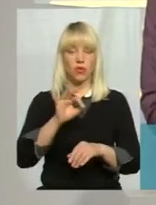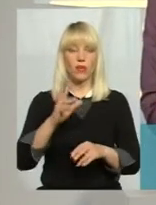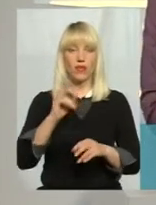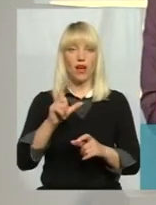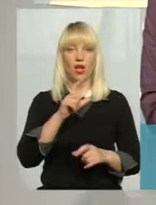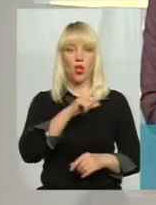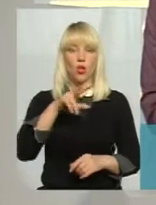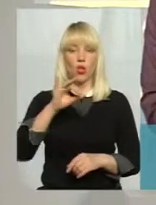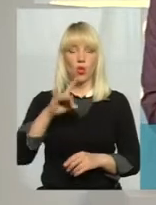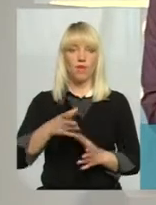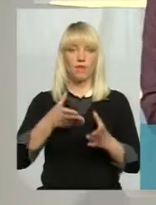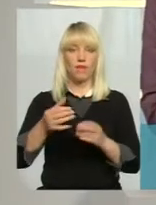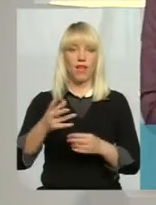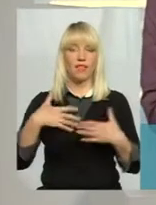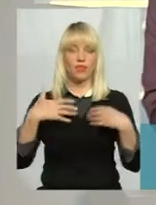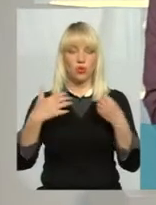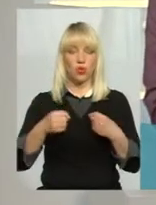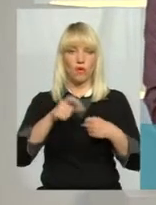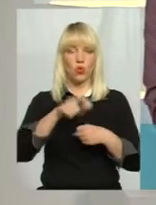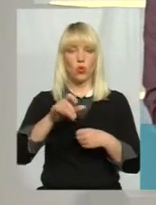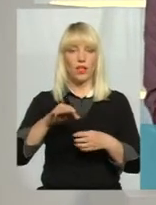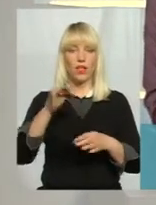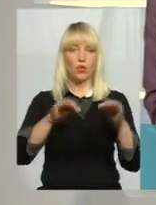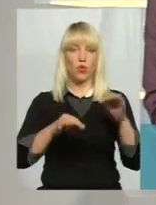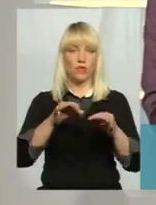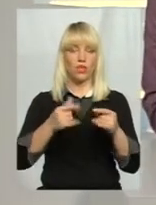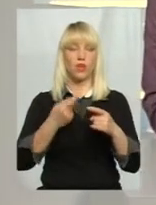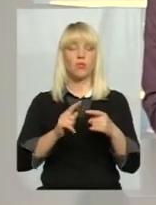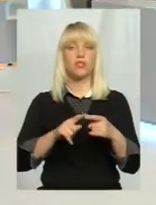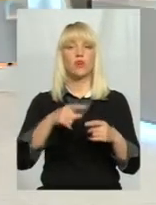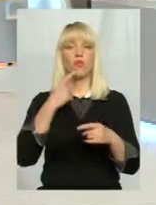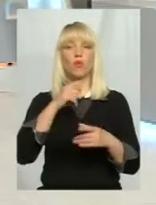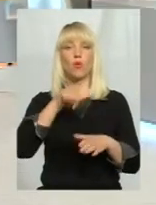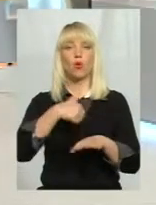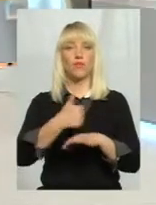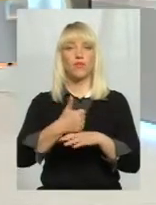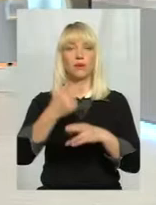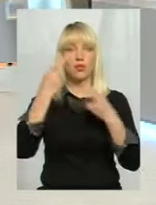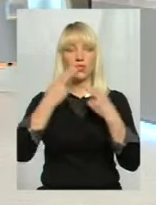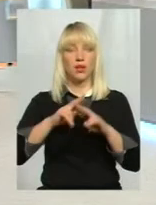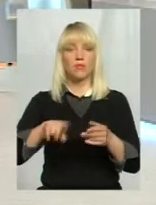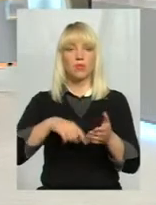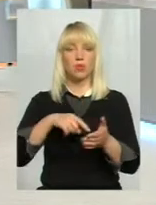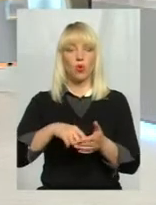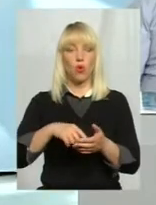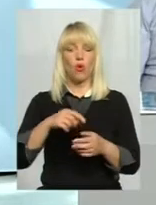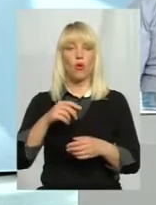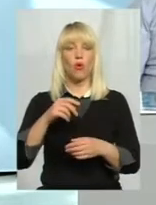здоров'ї людей та довкіллі? Про це сьогодні у темі дня говоримо з головним інженером міського комунального підприємства